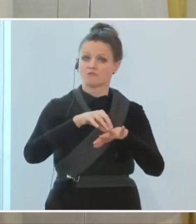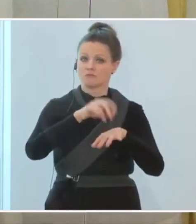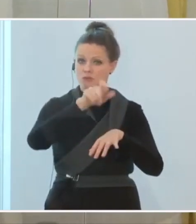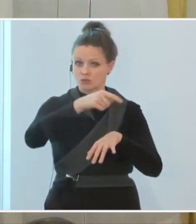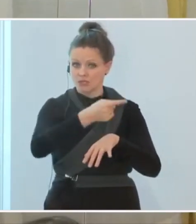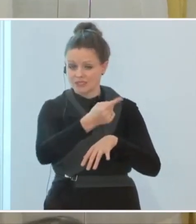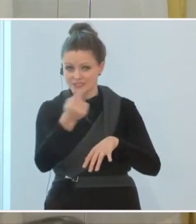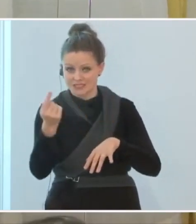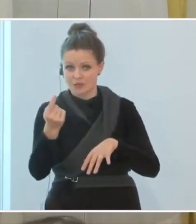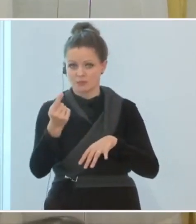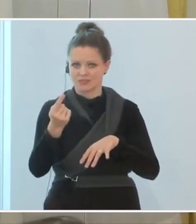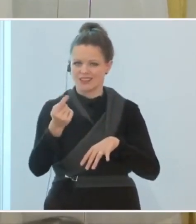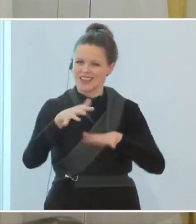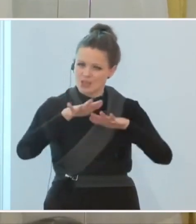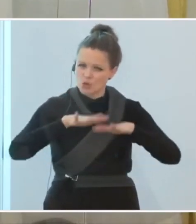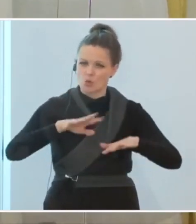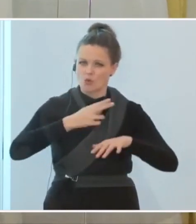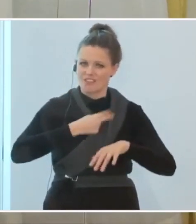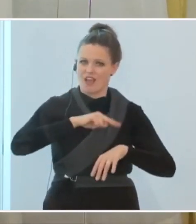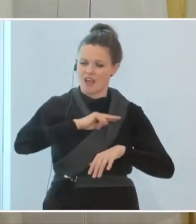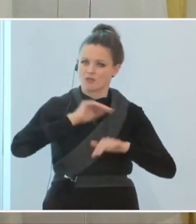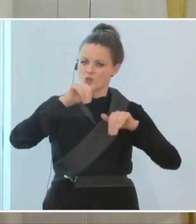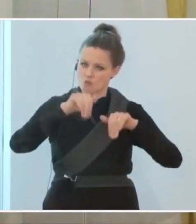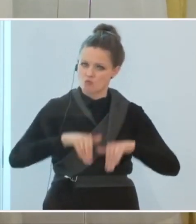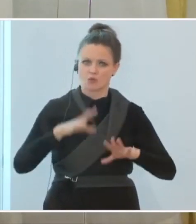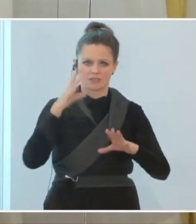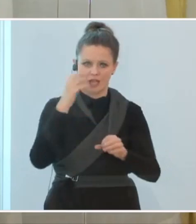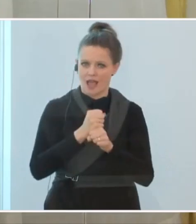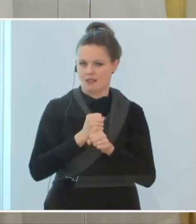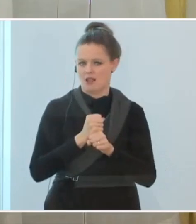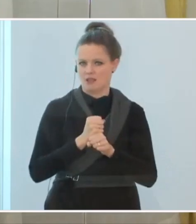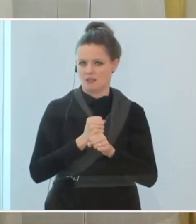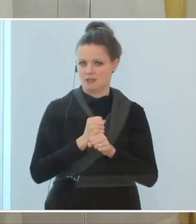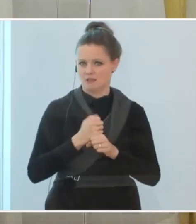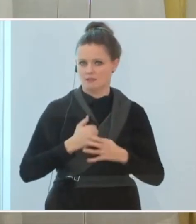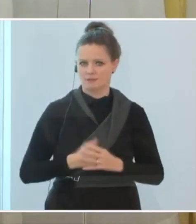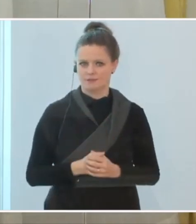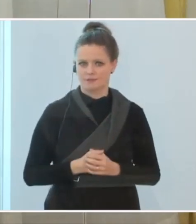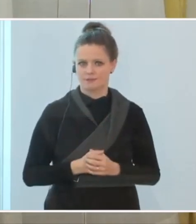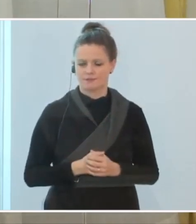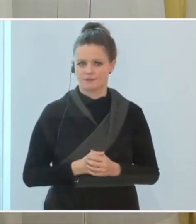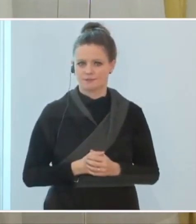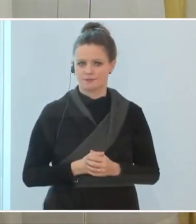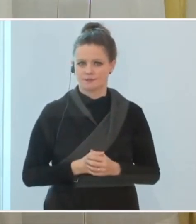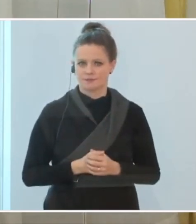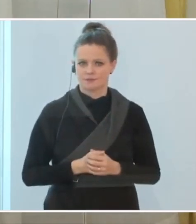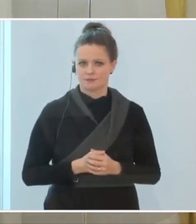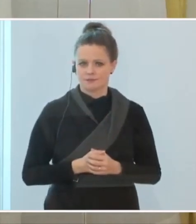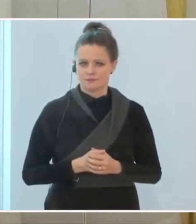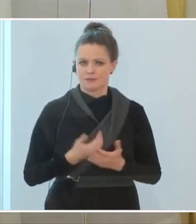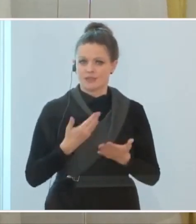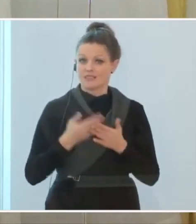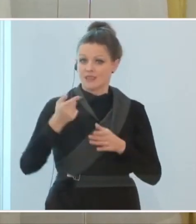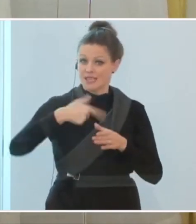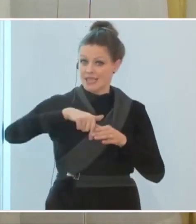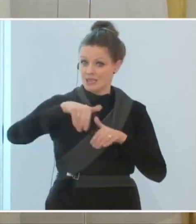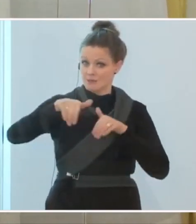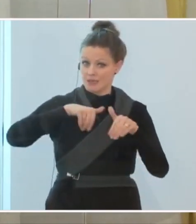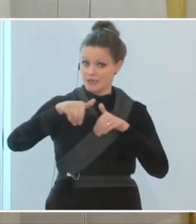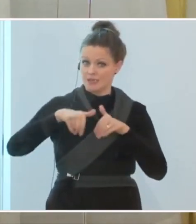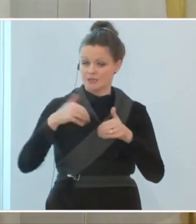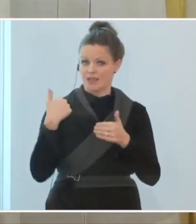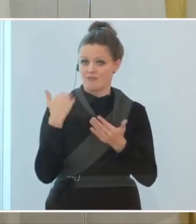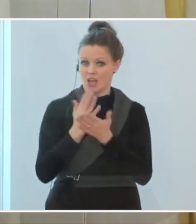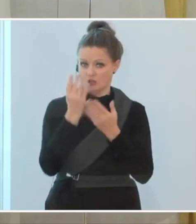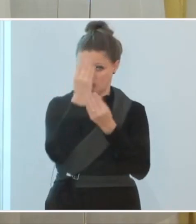dieser Grundverantwortung wirklich gerecht werden. Und das ist auch der Hintergrund, wie der Innenminister zuerst formuliert hat,